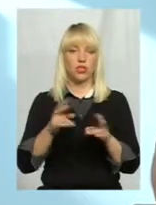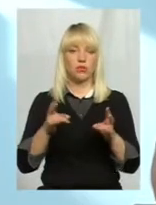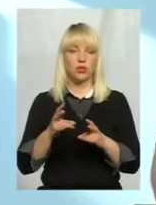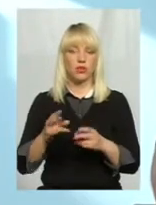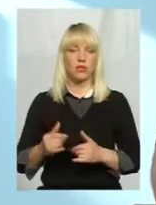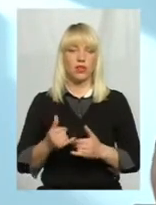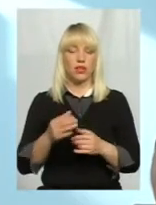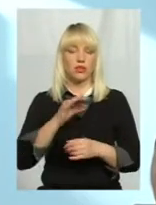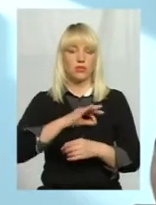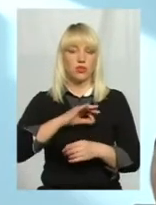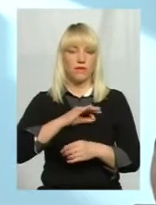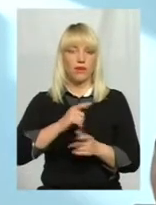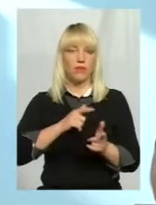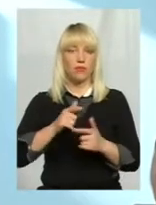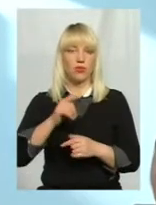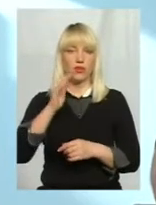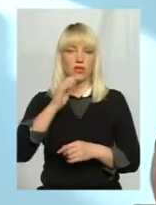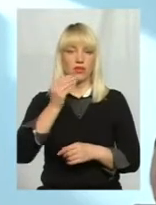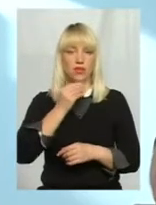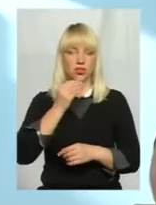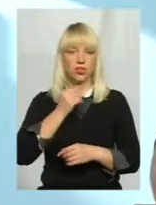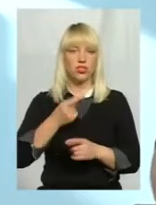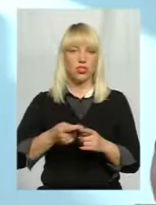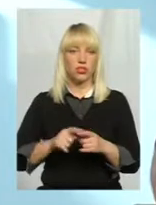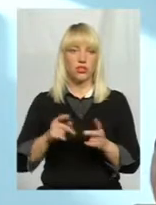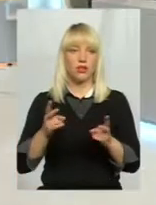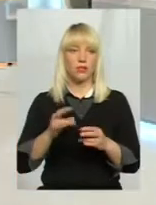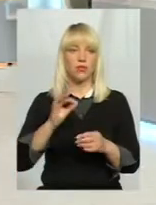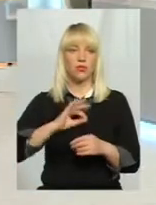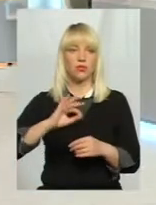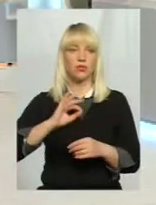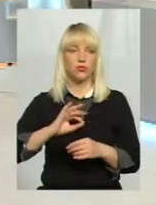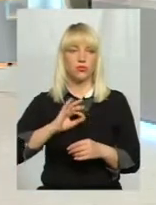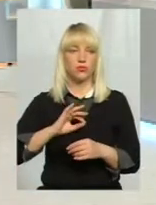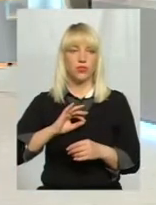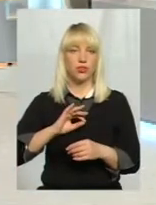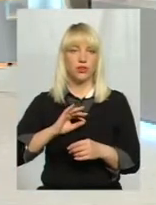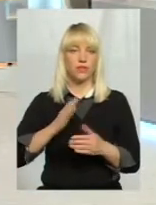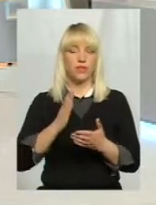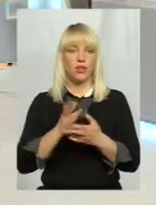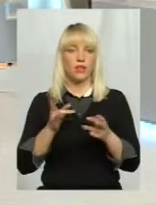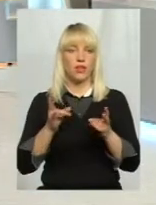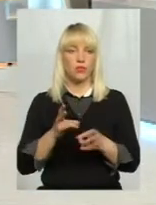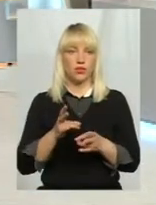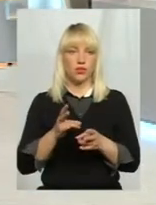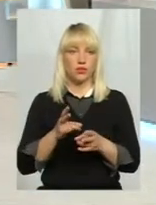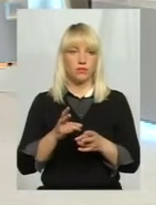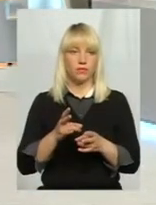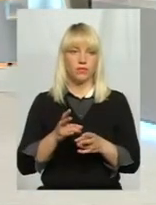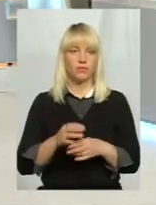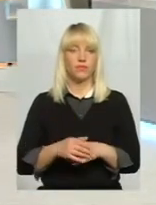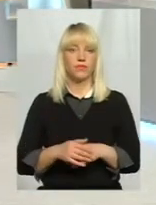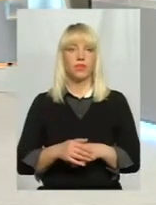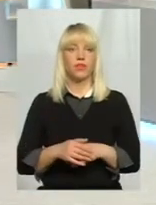для приготування їжі. Її використовувати є необхідним. Неможливо.